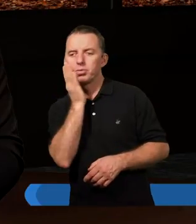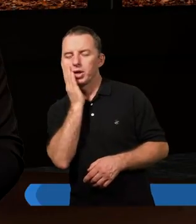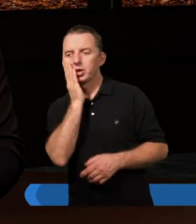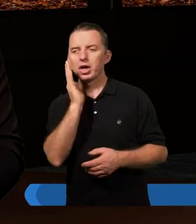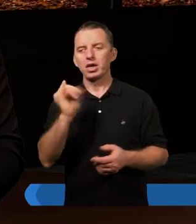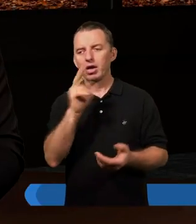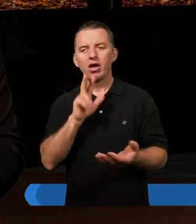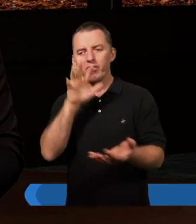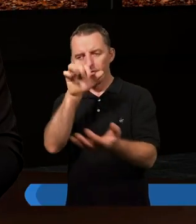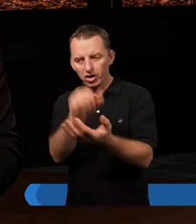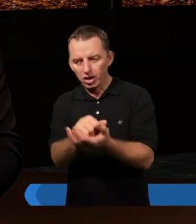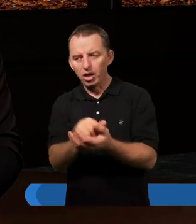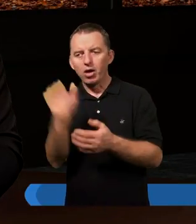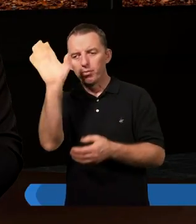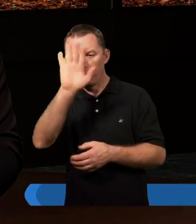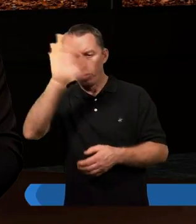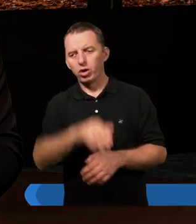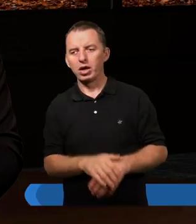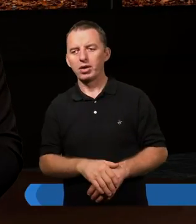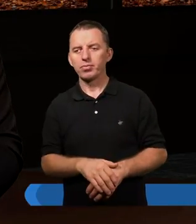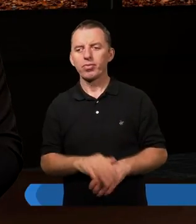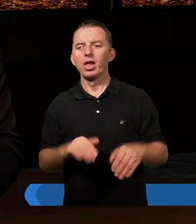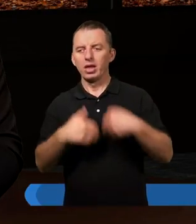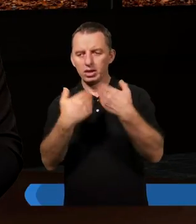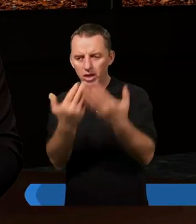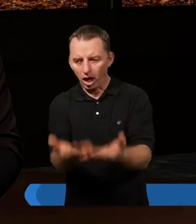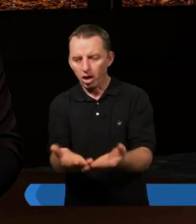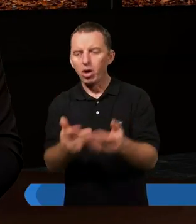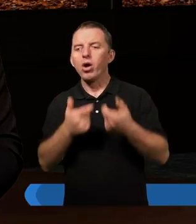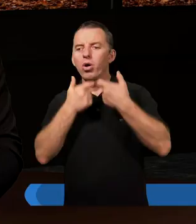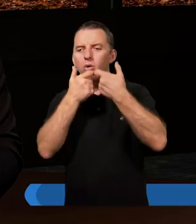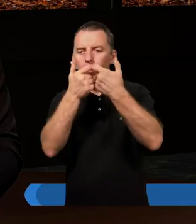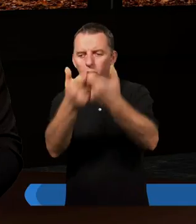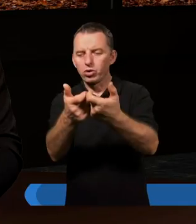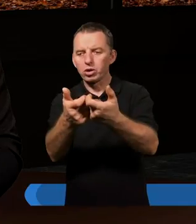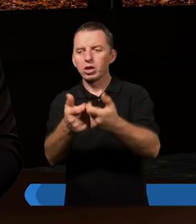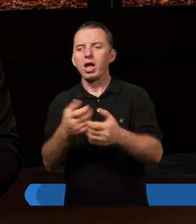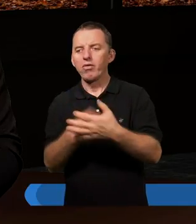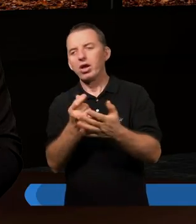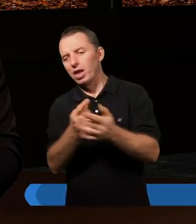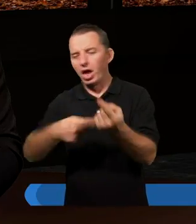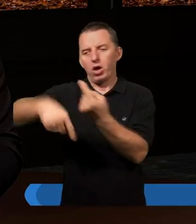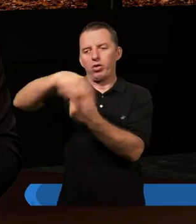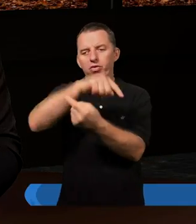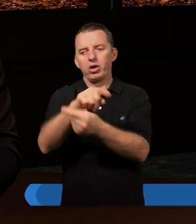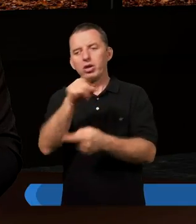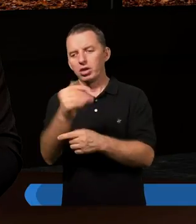wynająć i Pan Bóg dał mu głosić Ewangelię na odwrót. Zawsze on